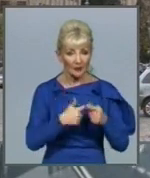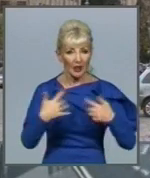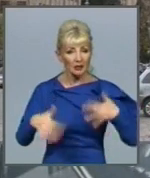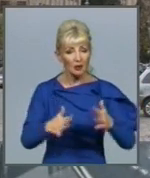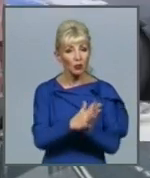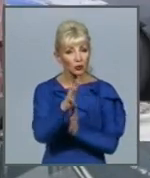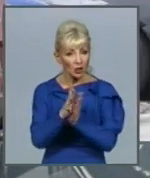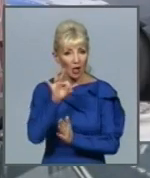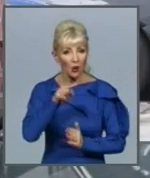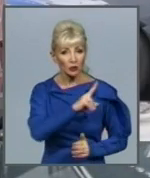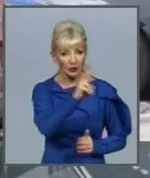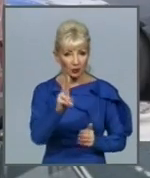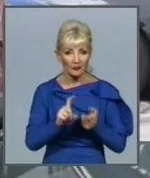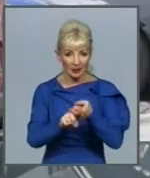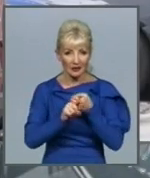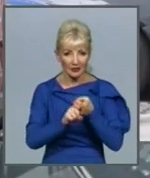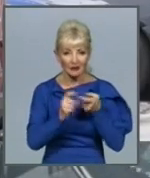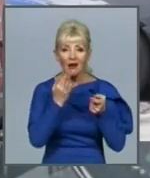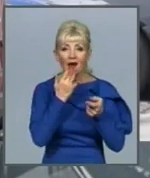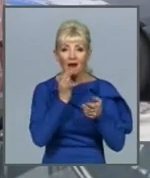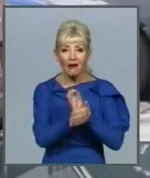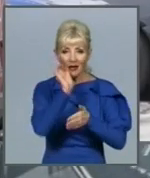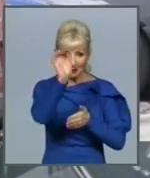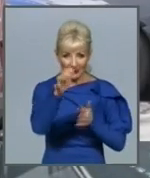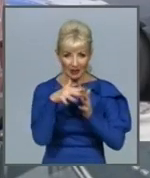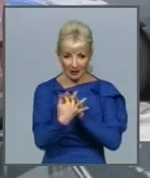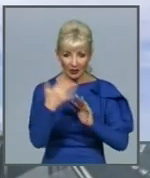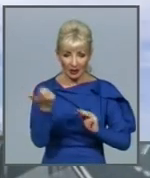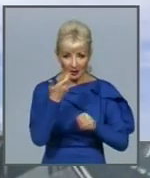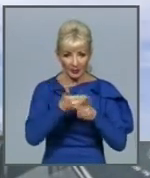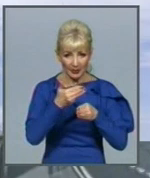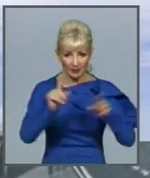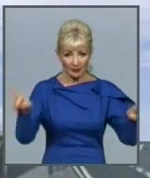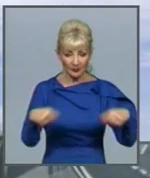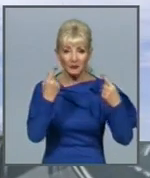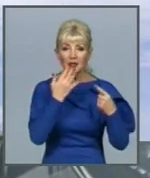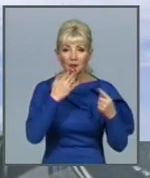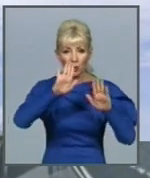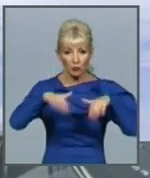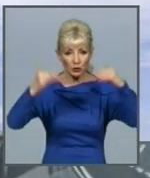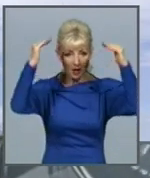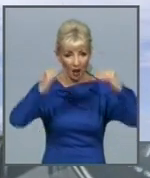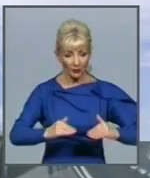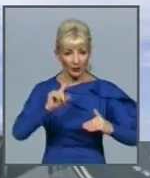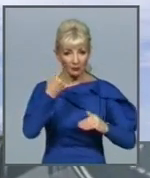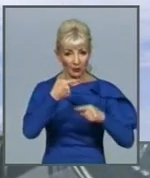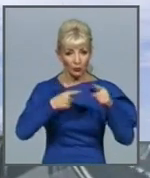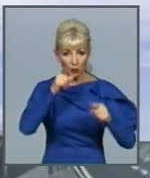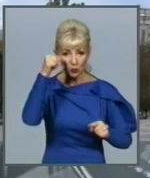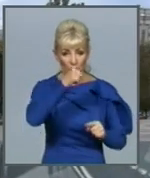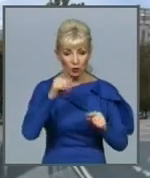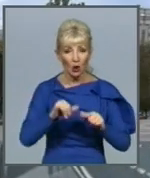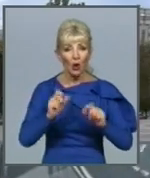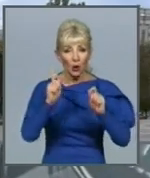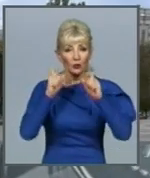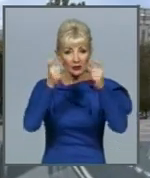експортна виручка аграріїв, поступове відновлення імпорту після обвалу в першому півріччі, зростання цін на енергоносії в